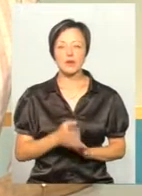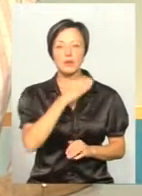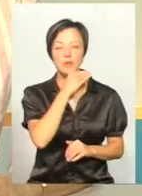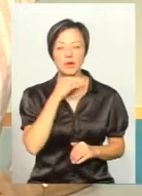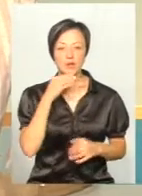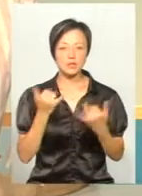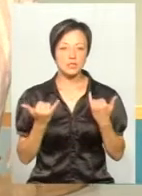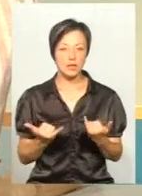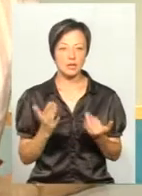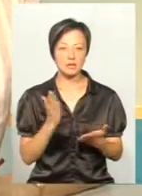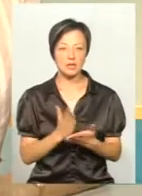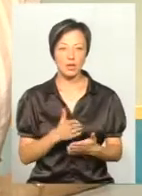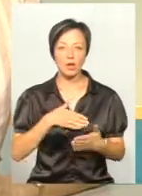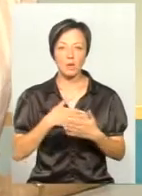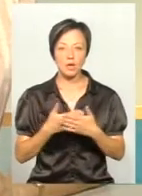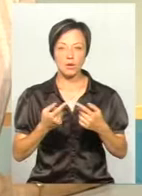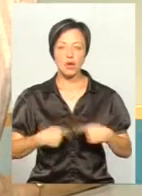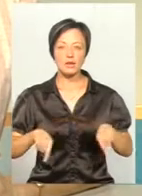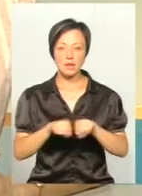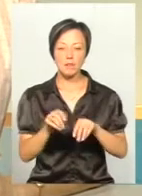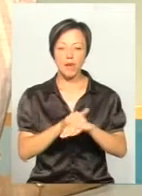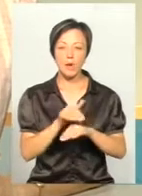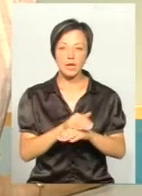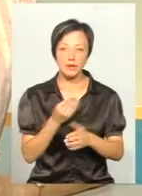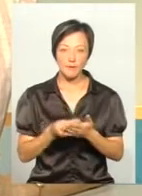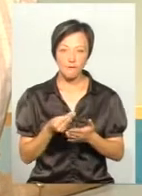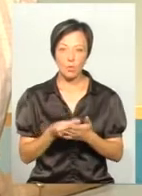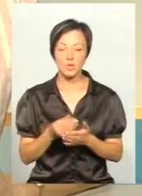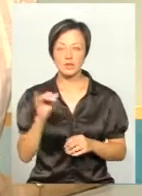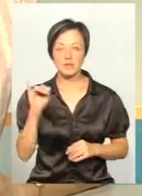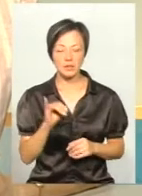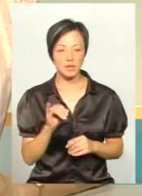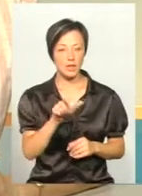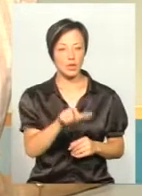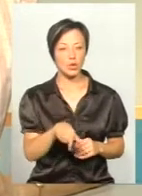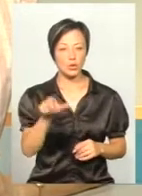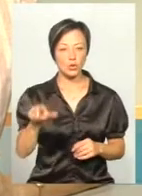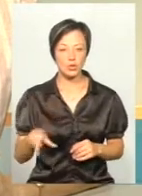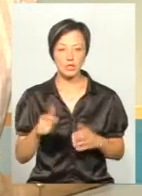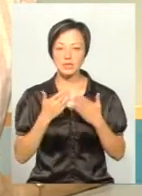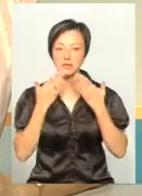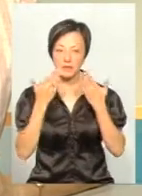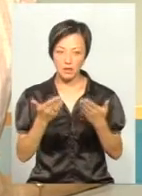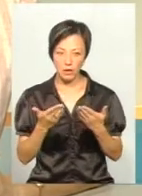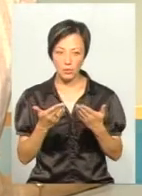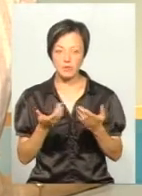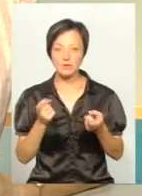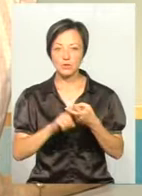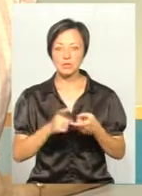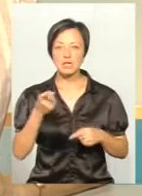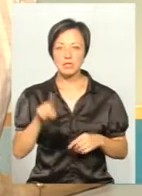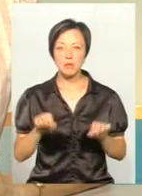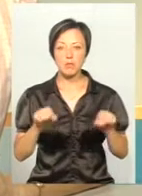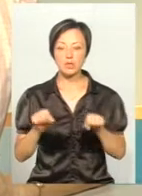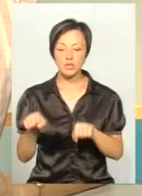зараз є громадських організацій, благодійних фондів, і люди звертаються в зв'язку з тим, що,